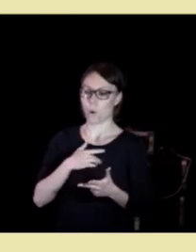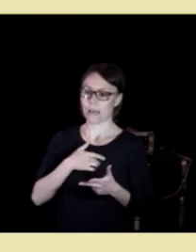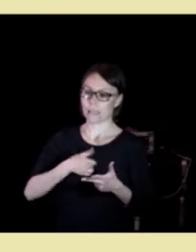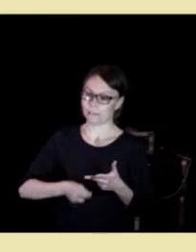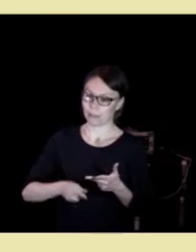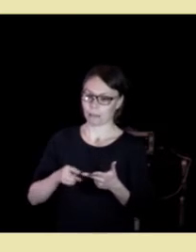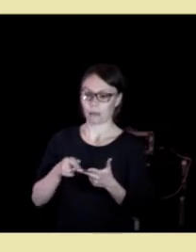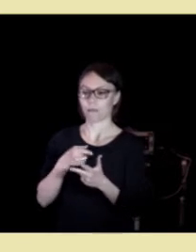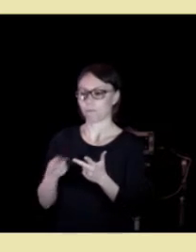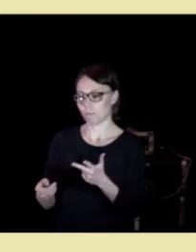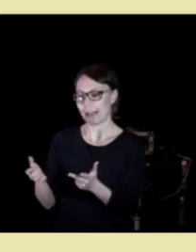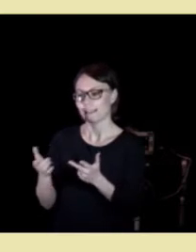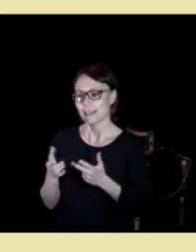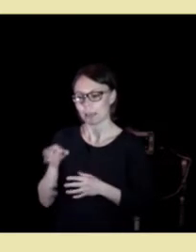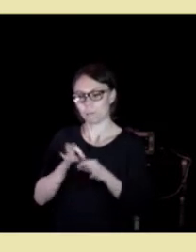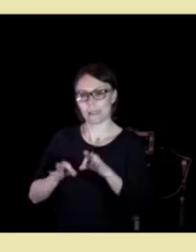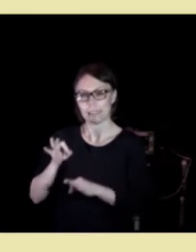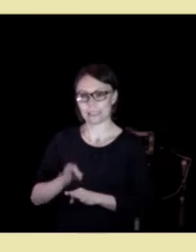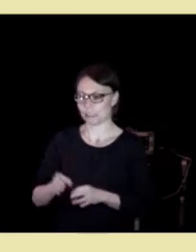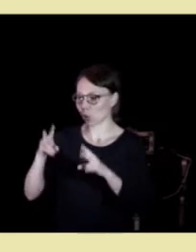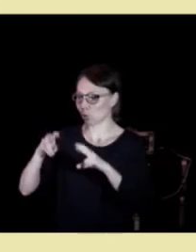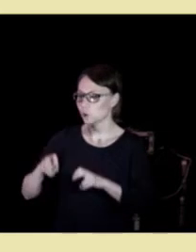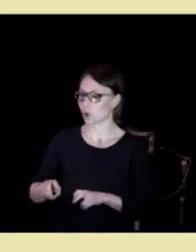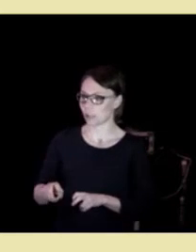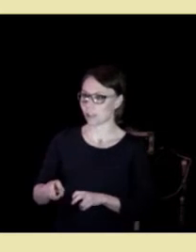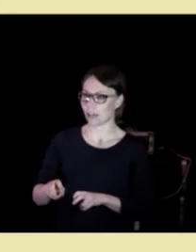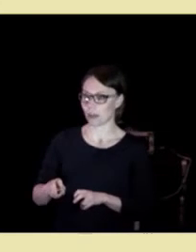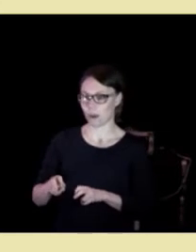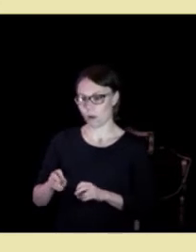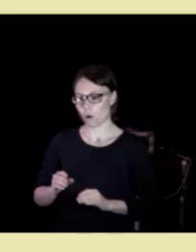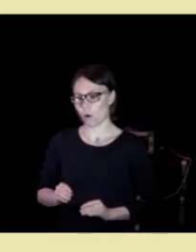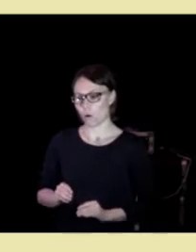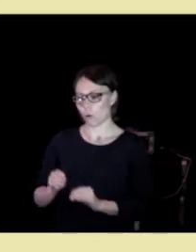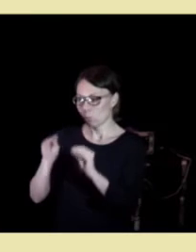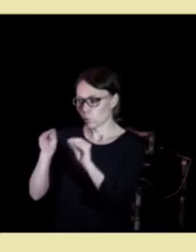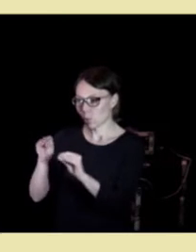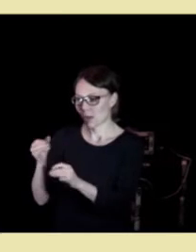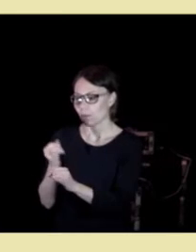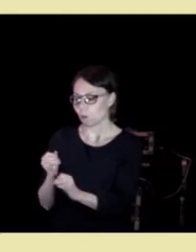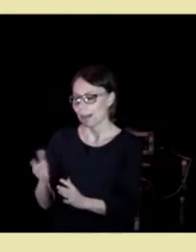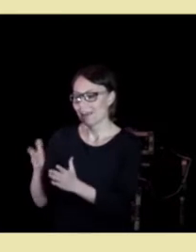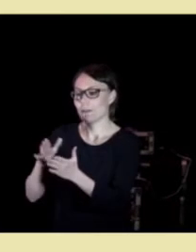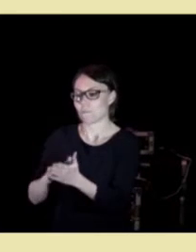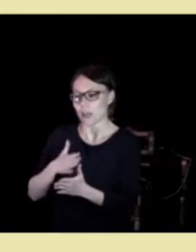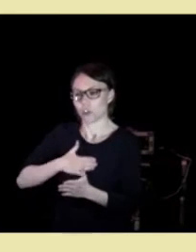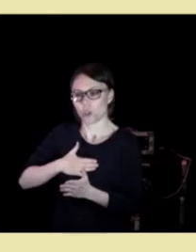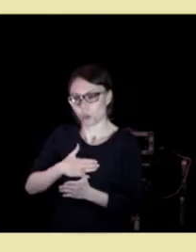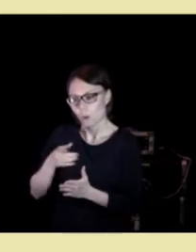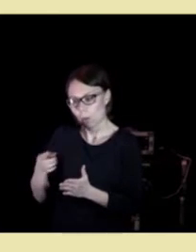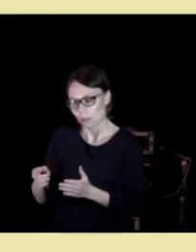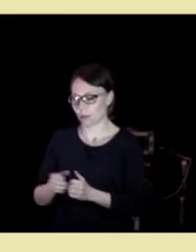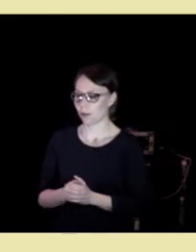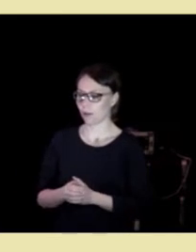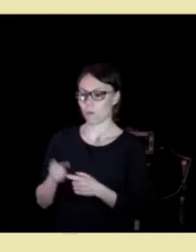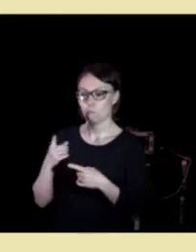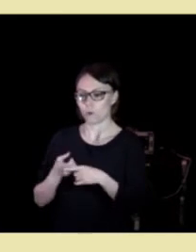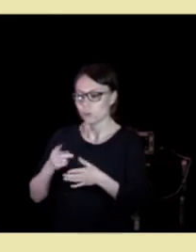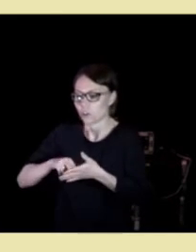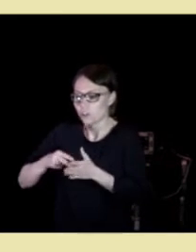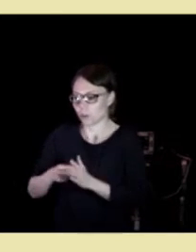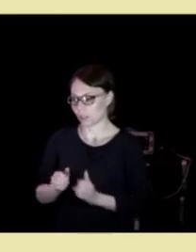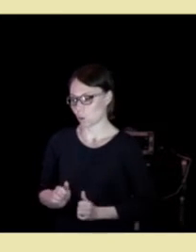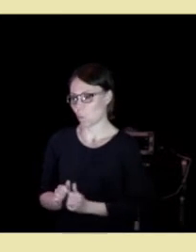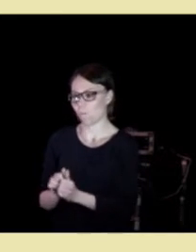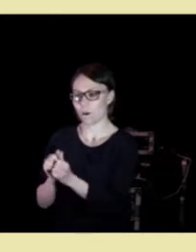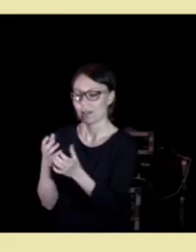Han trenger medisinske undersøkelser, opplæringen hvordan han skal leve med sykdommen og systematisk